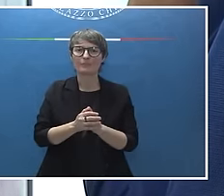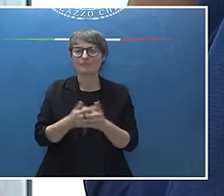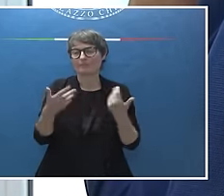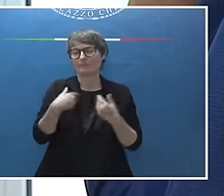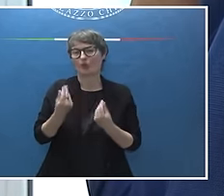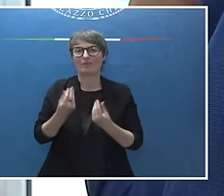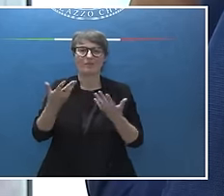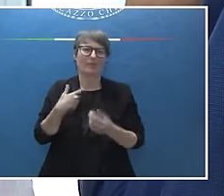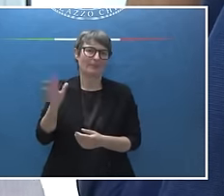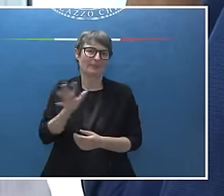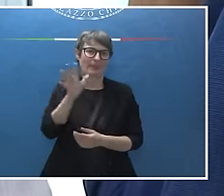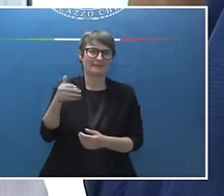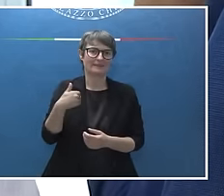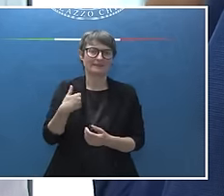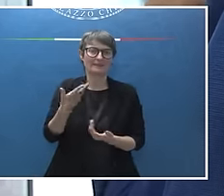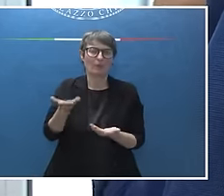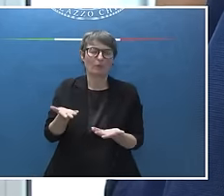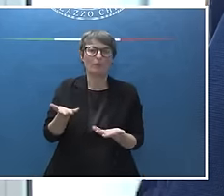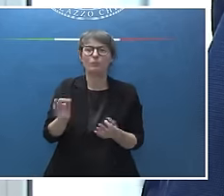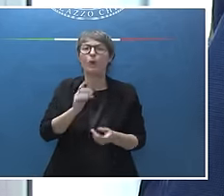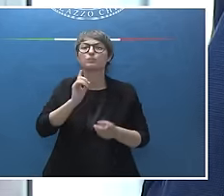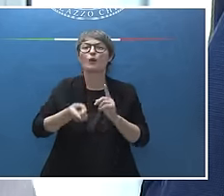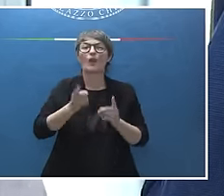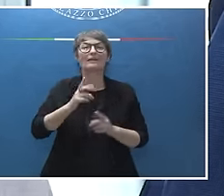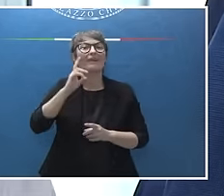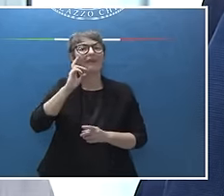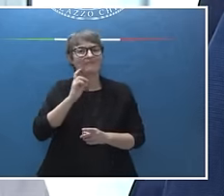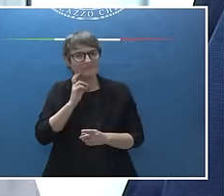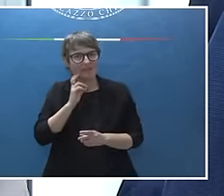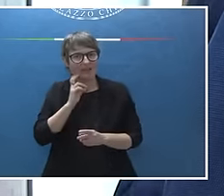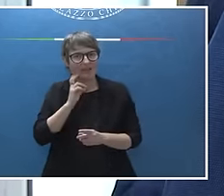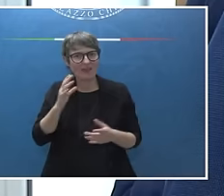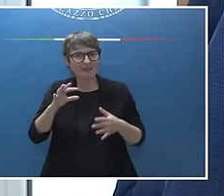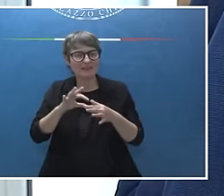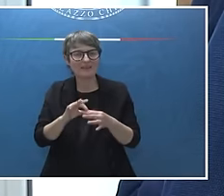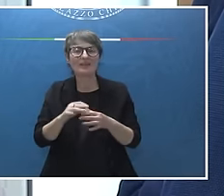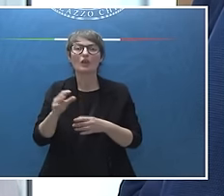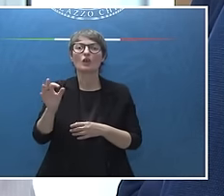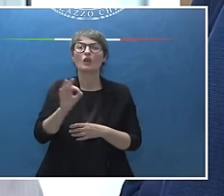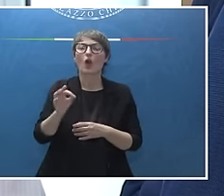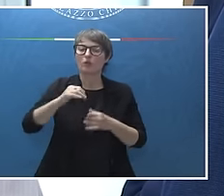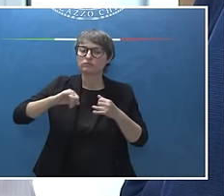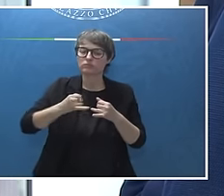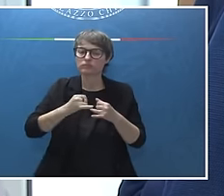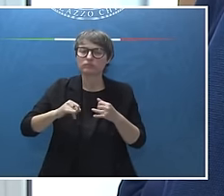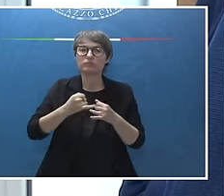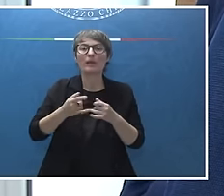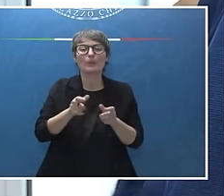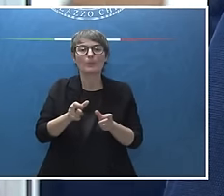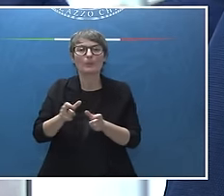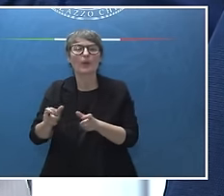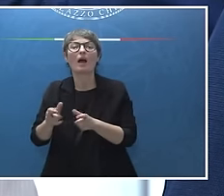esempi riguardanti le politiche verdi o più in dettaglio il discorso dei puberty blockers?